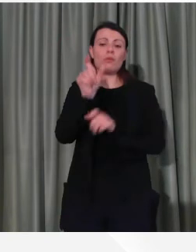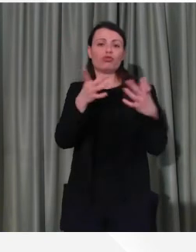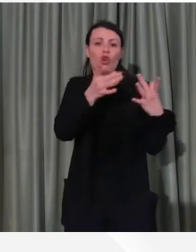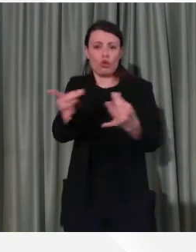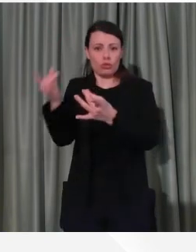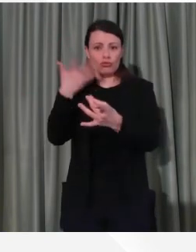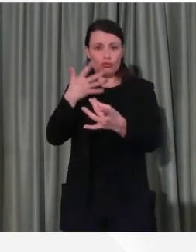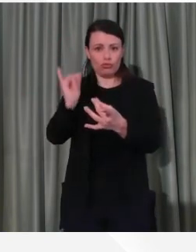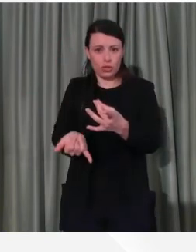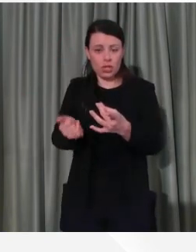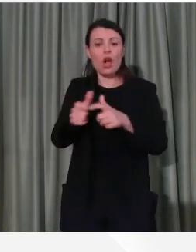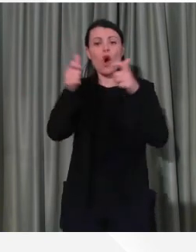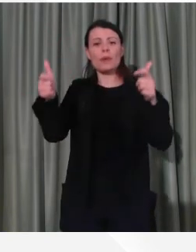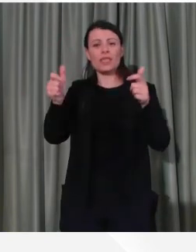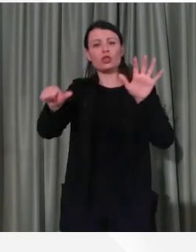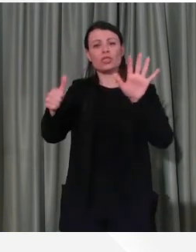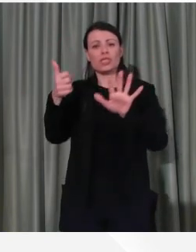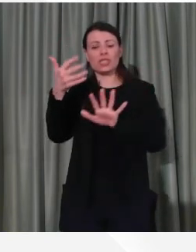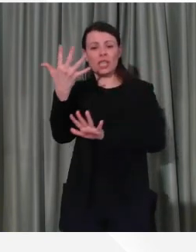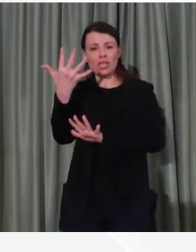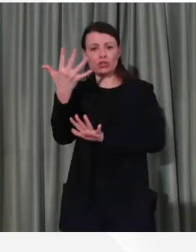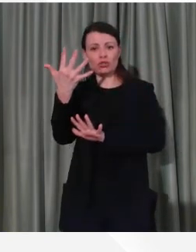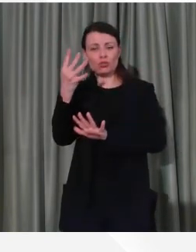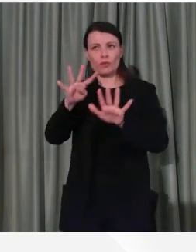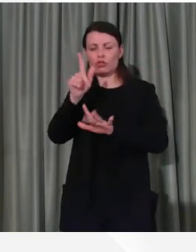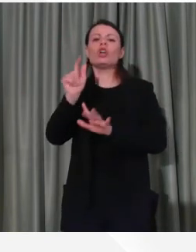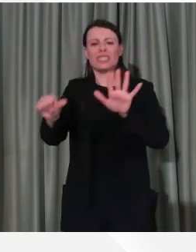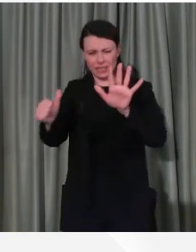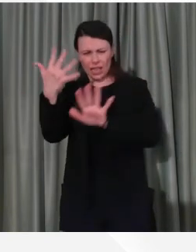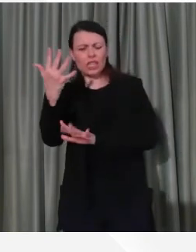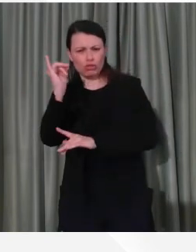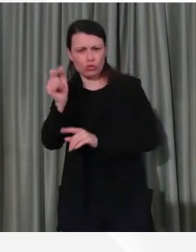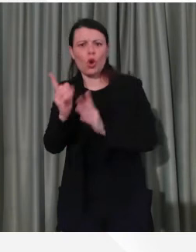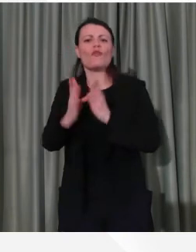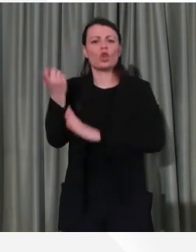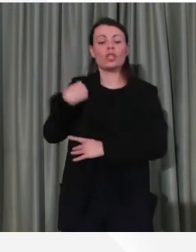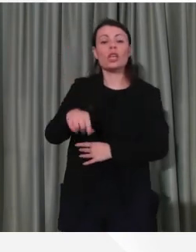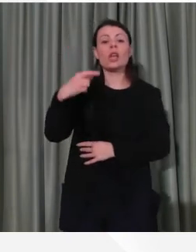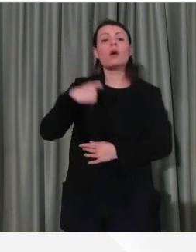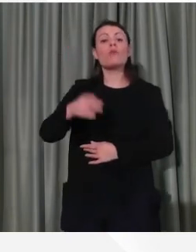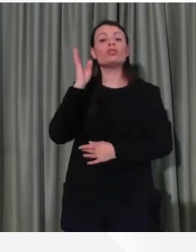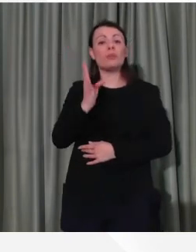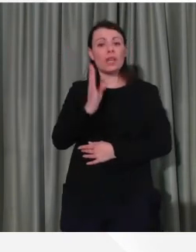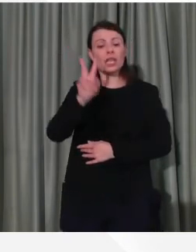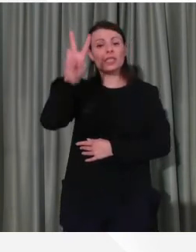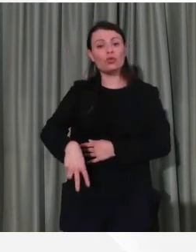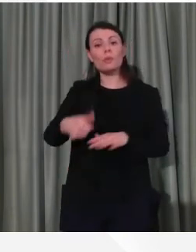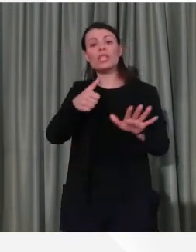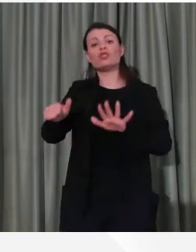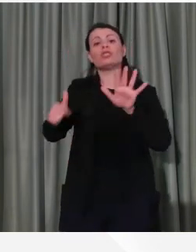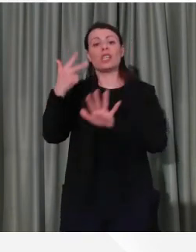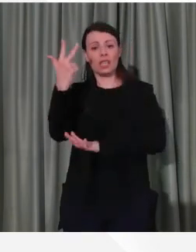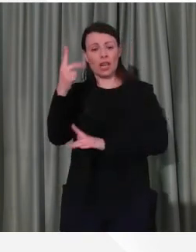65 rispetto a ieri, Monza e Brianza 2.663